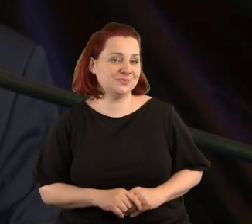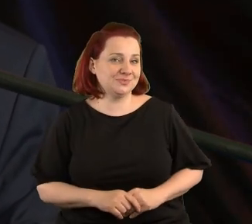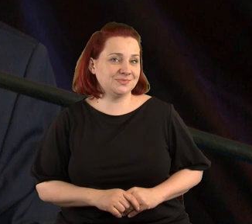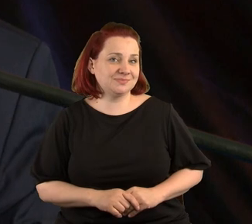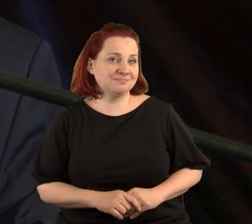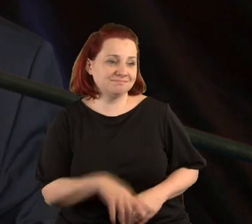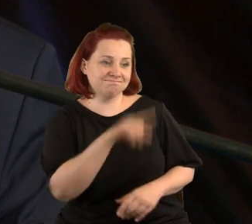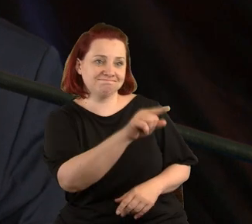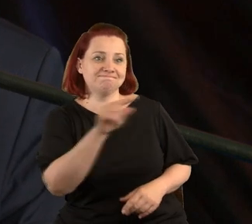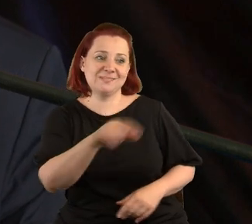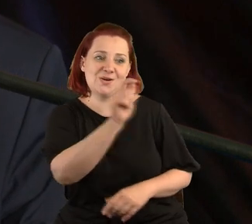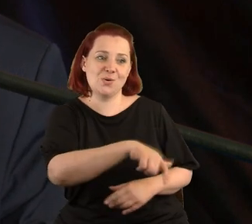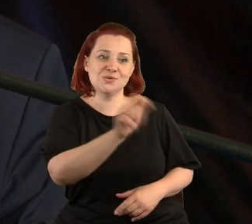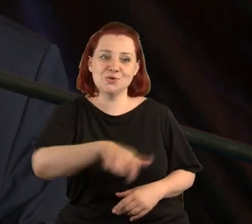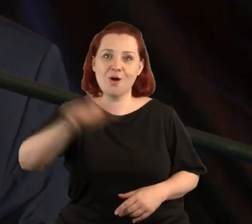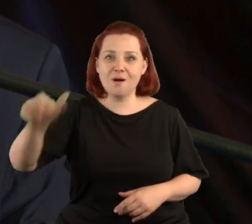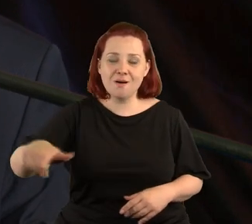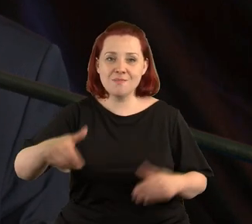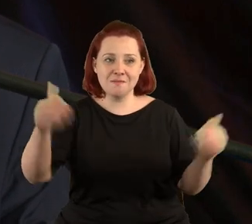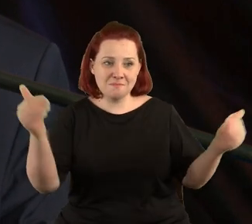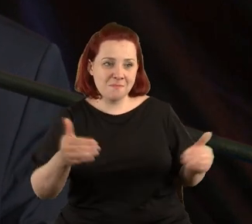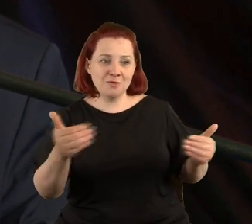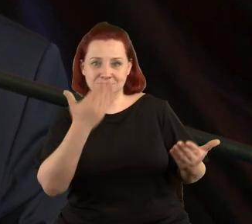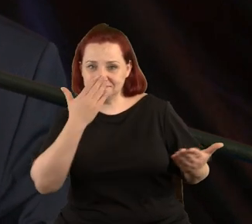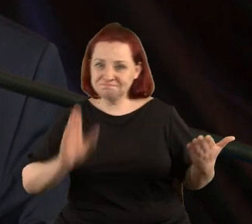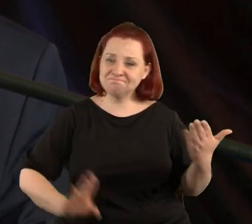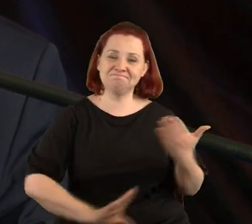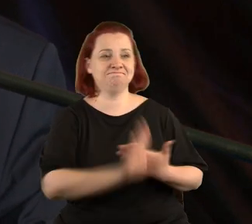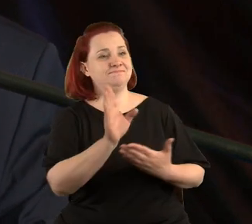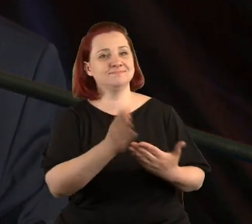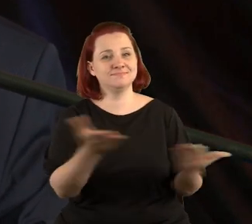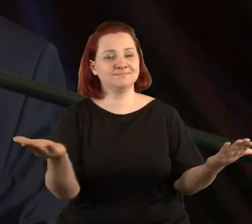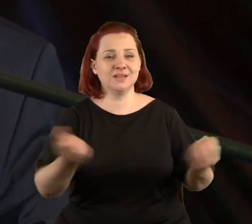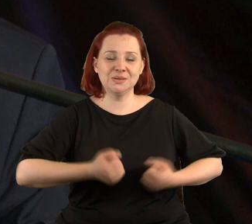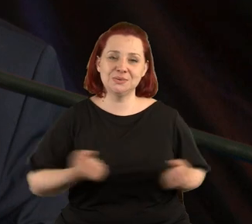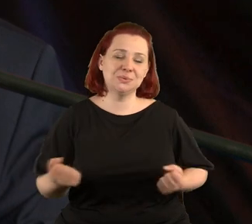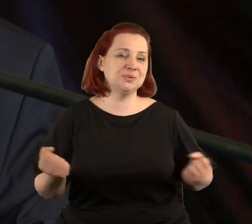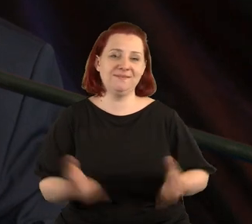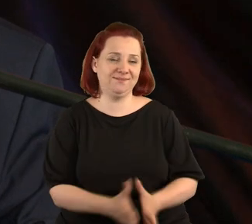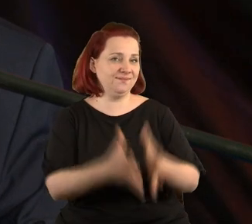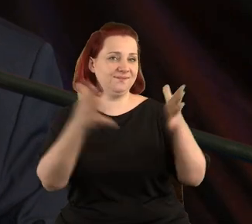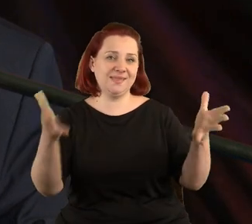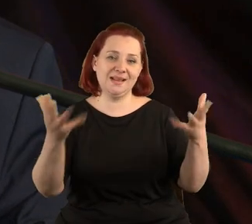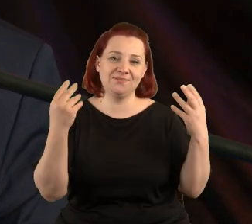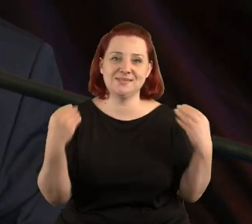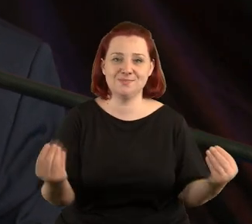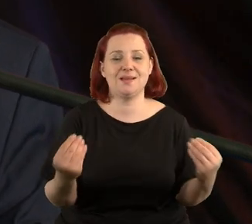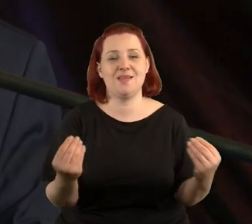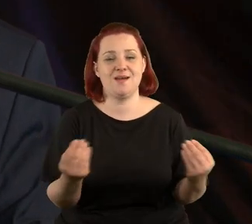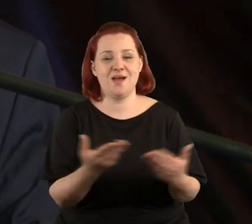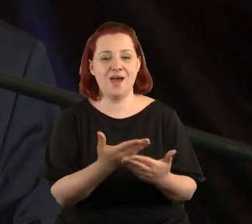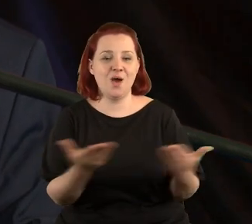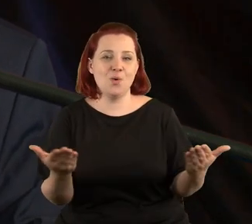którzy mogą się zaprezentować z tak wielkim wspaniałym